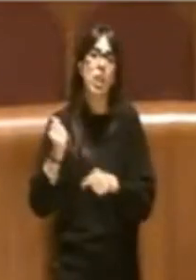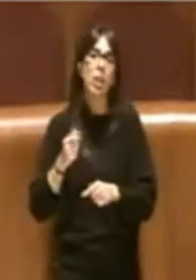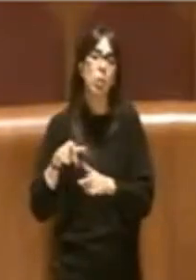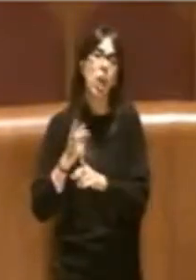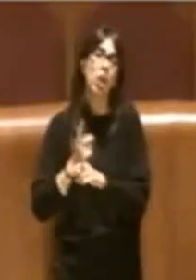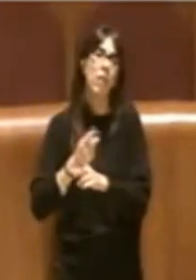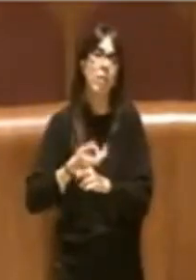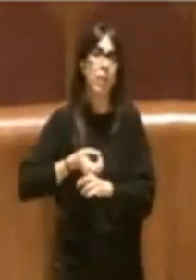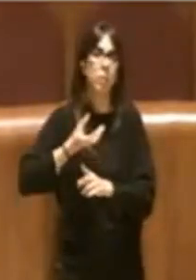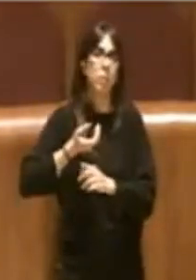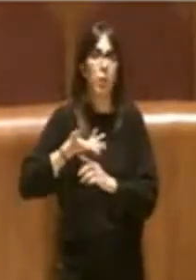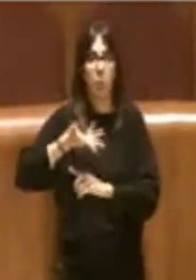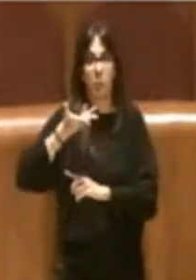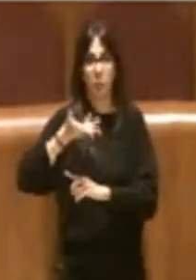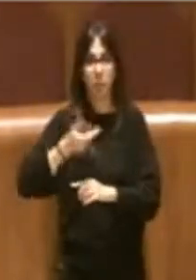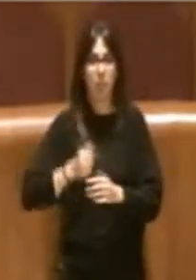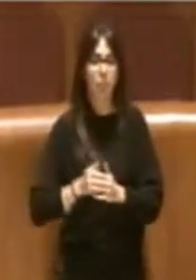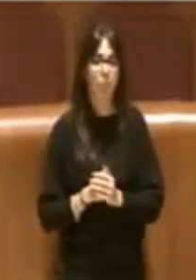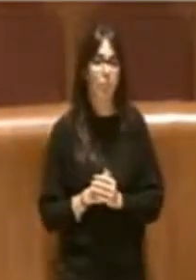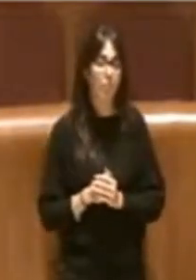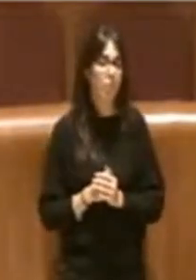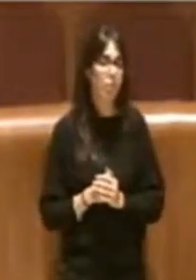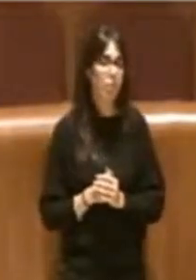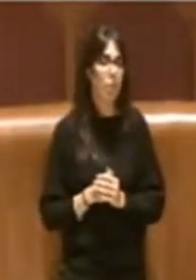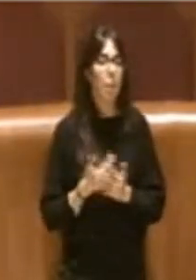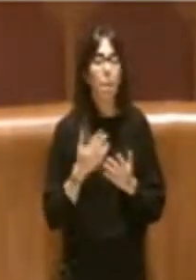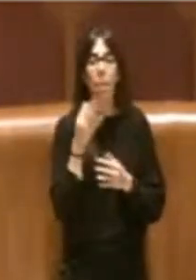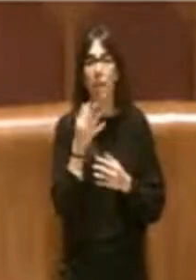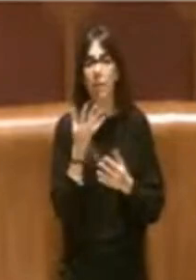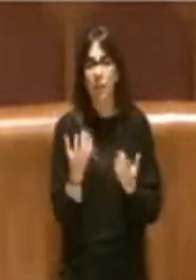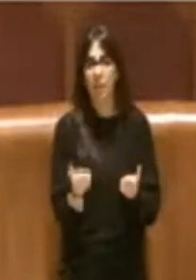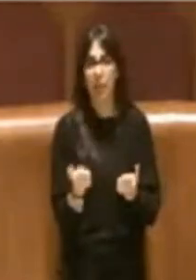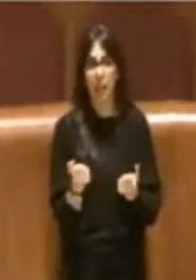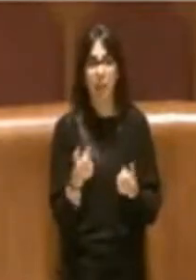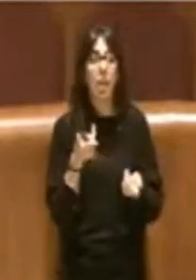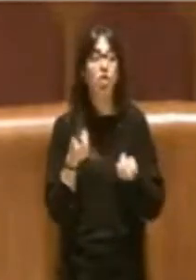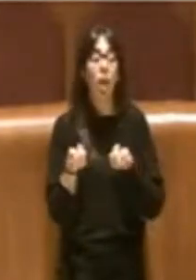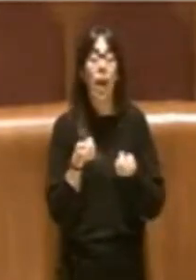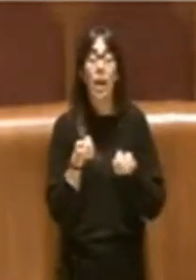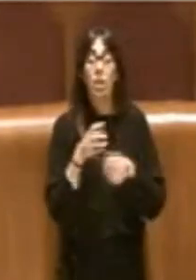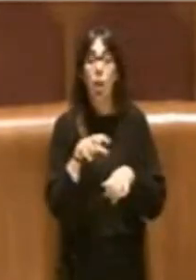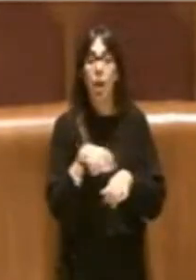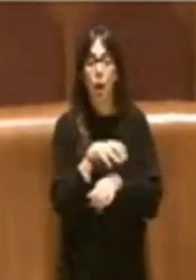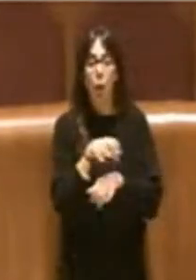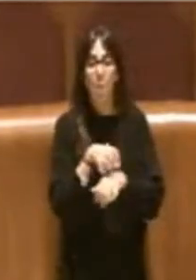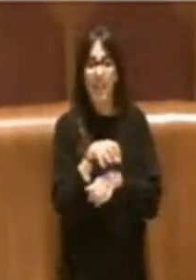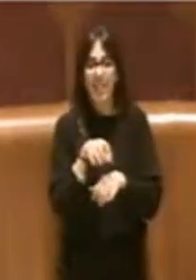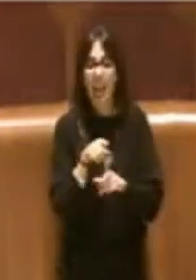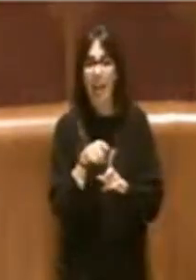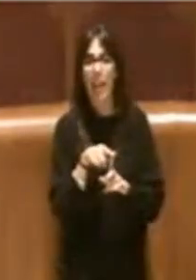con altro linguaggio. Quindi praticamente nella gestione commissariale ci finì